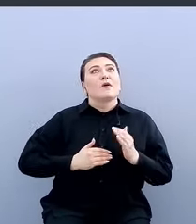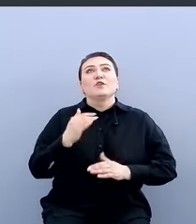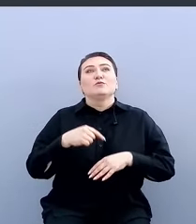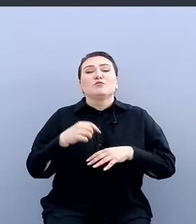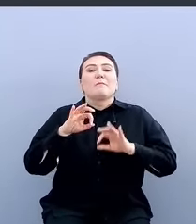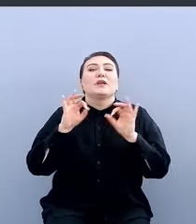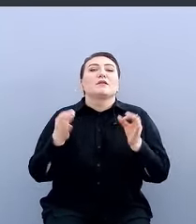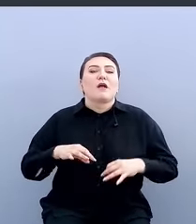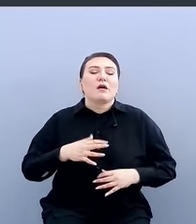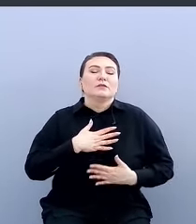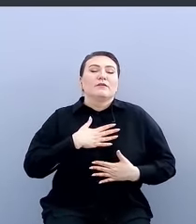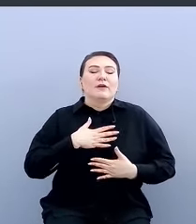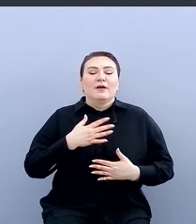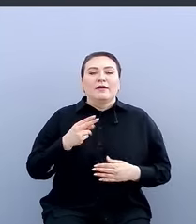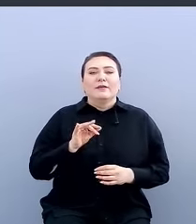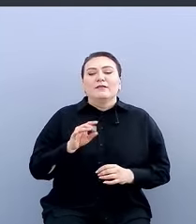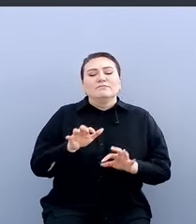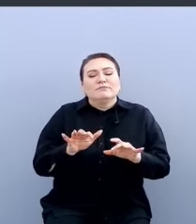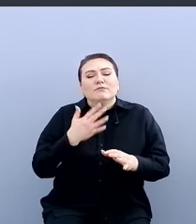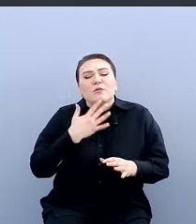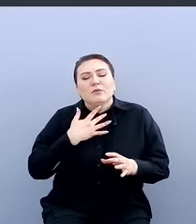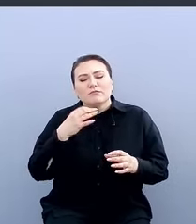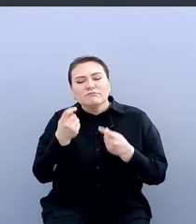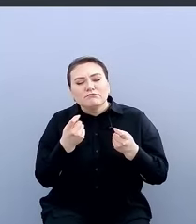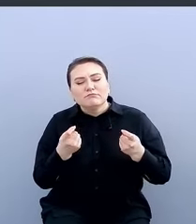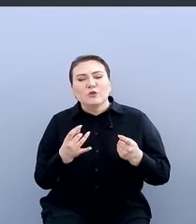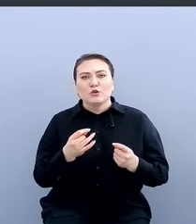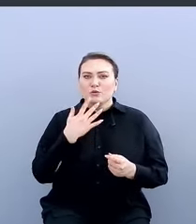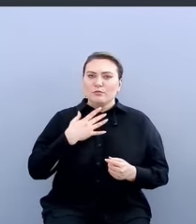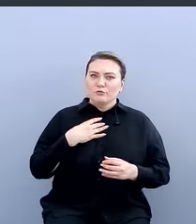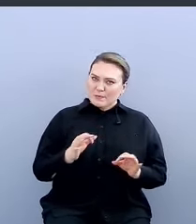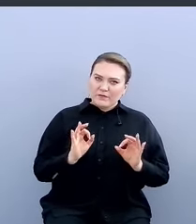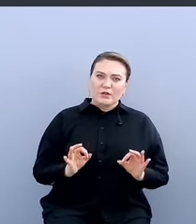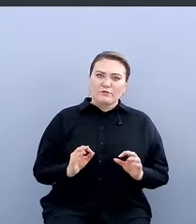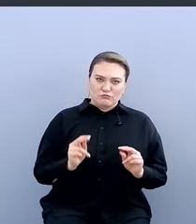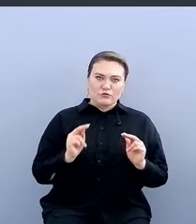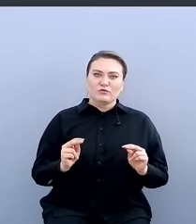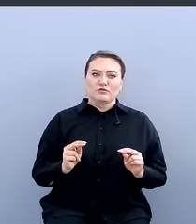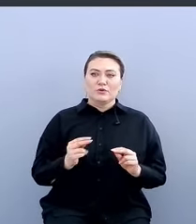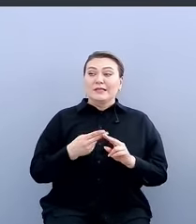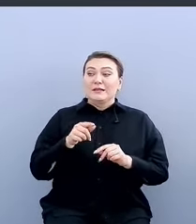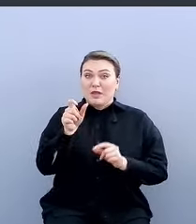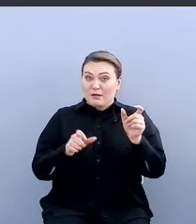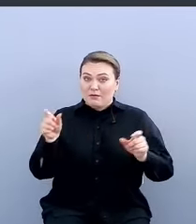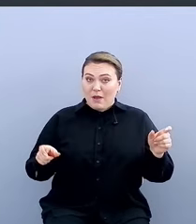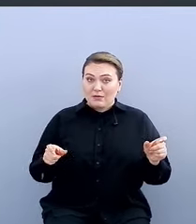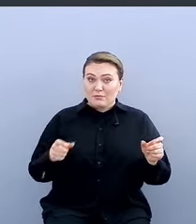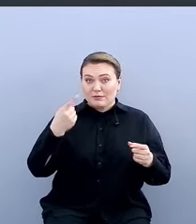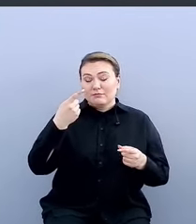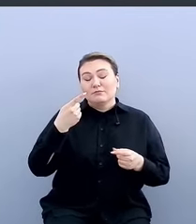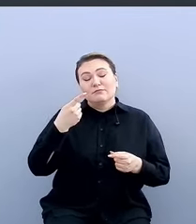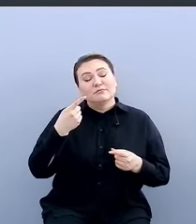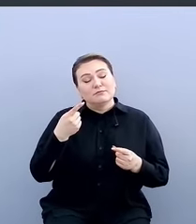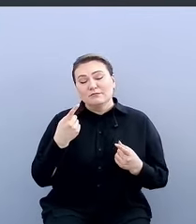повышенным каким-то таким ощущением справедливости, то с ними очень важно коммуницировать,